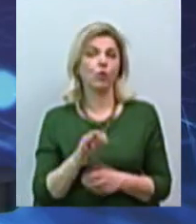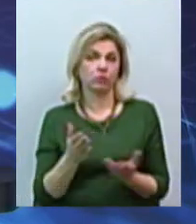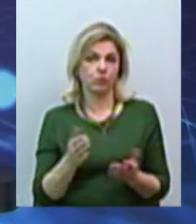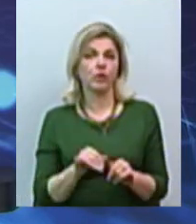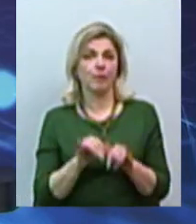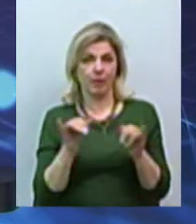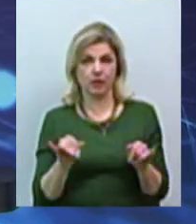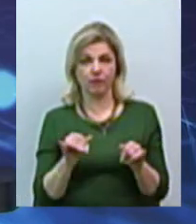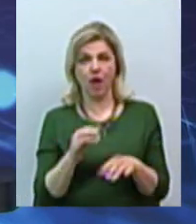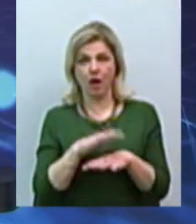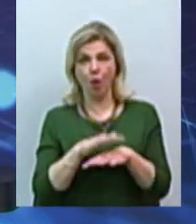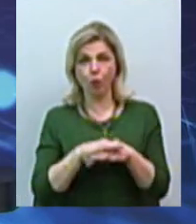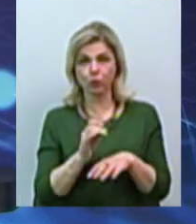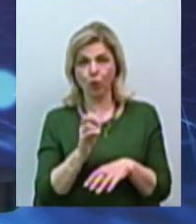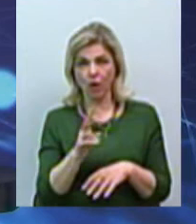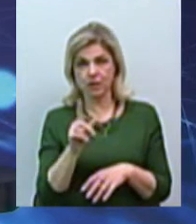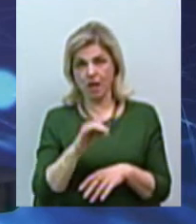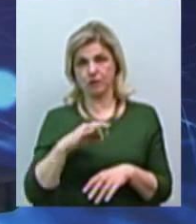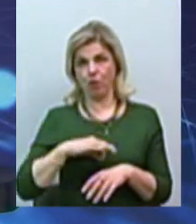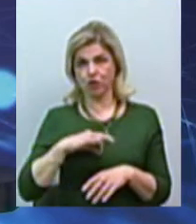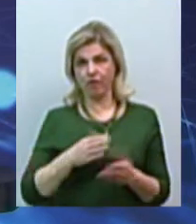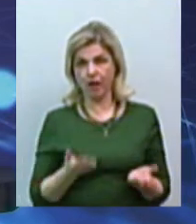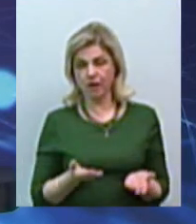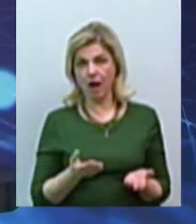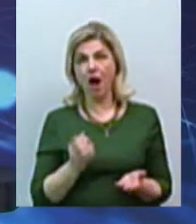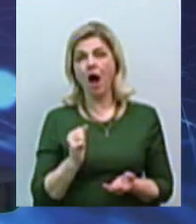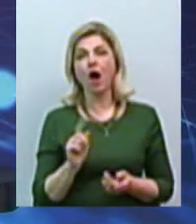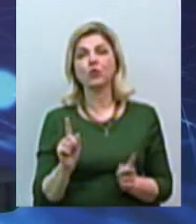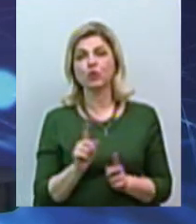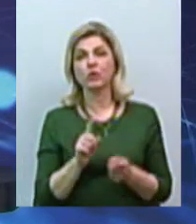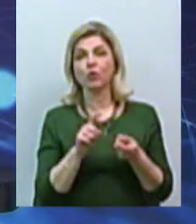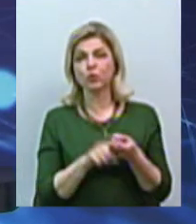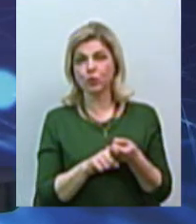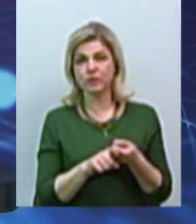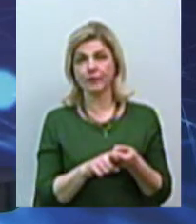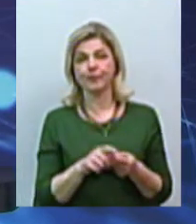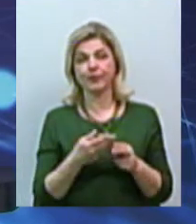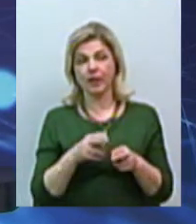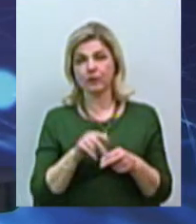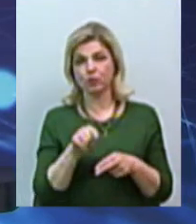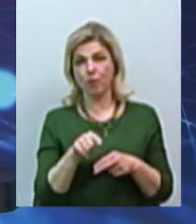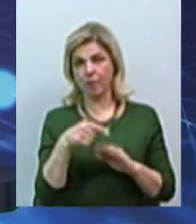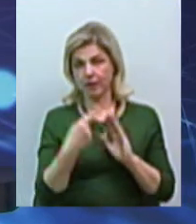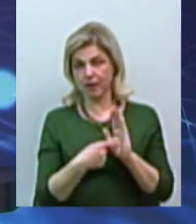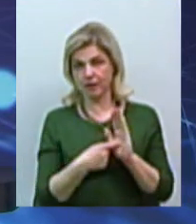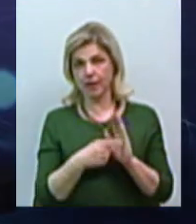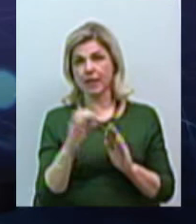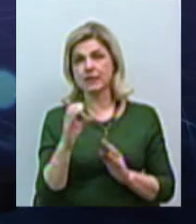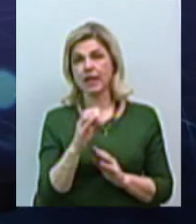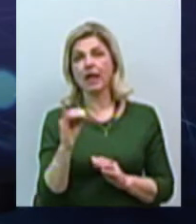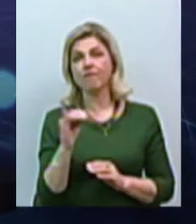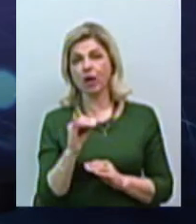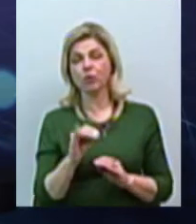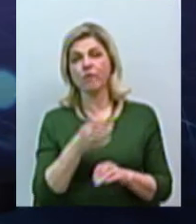рахунок за споживання. Але що стосується цього питання, Сергій Іванович,